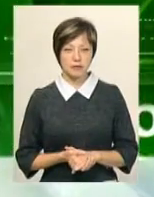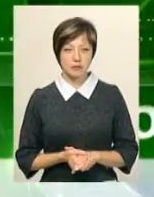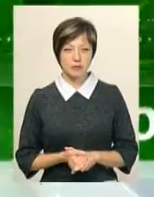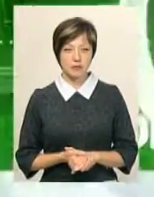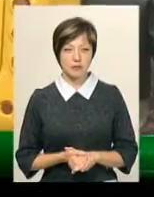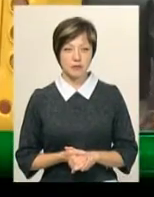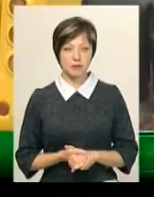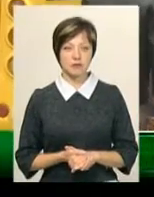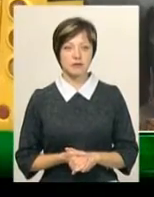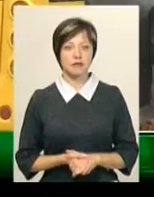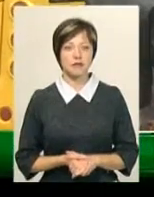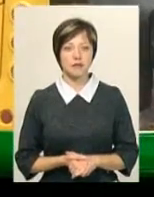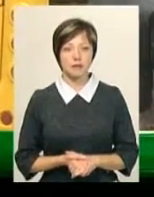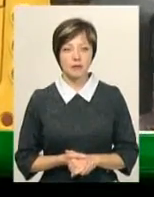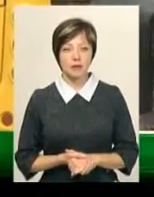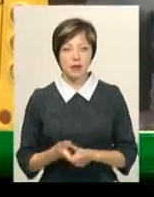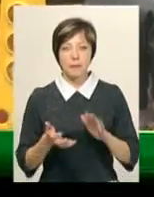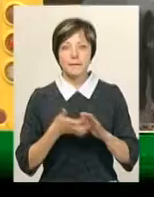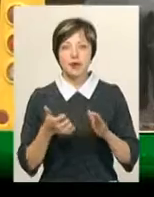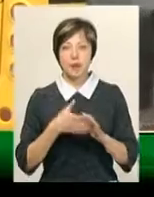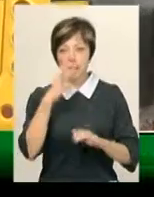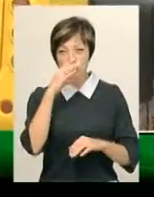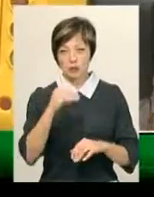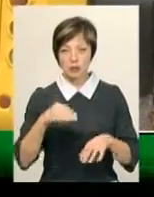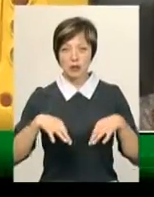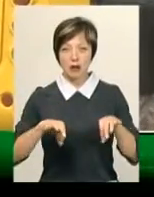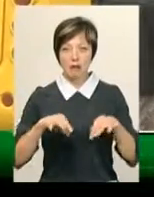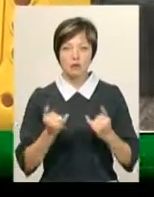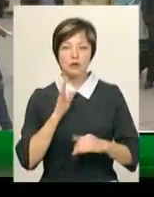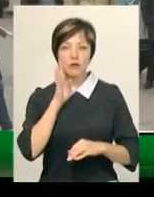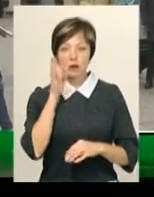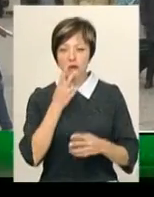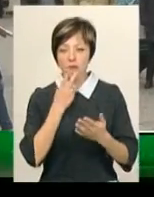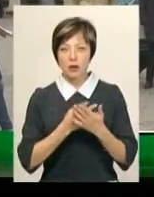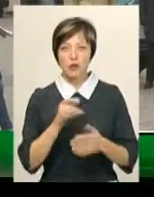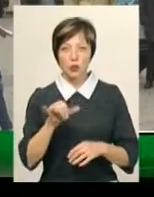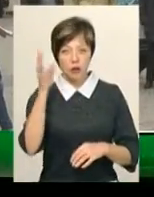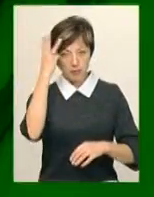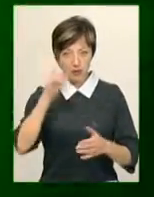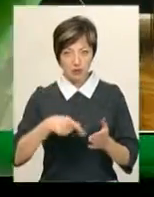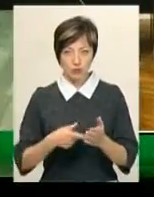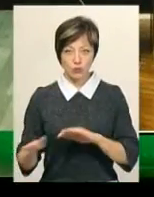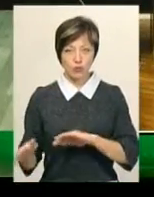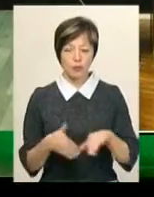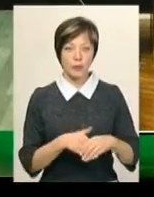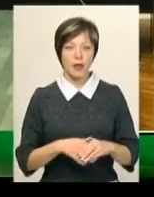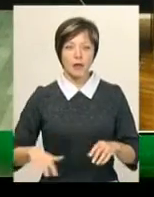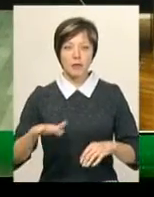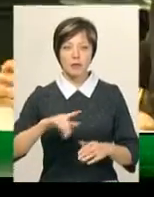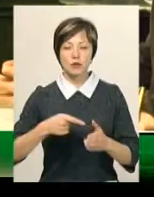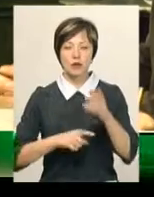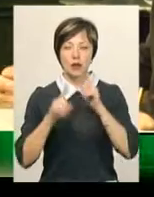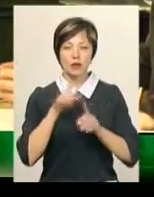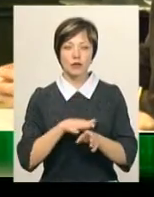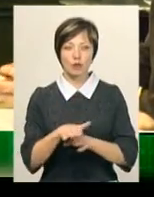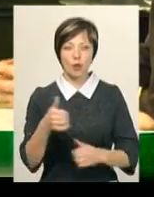Музика Бурак маршрутних транспортних засобів сьогодні вранці спостерігали у Хмельницькому. У приміщенні міської